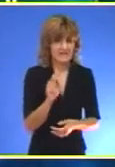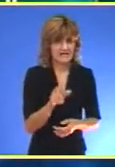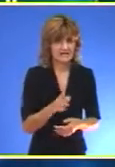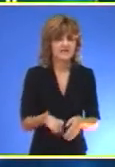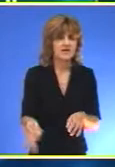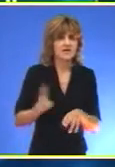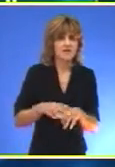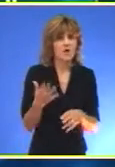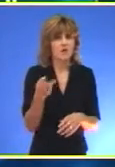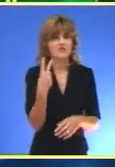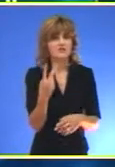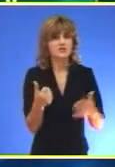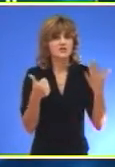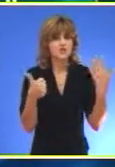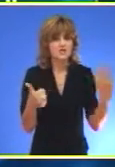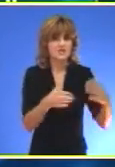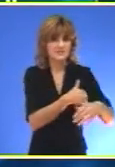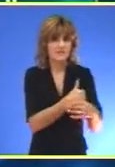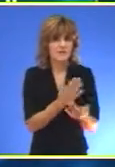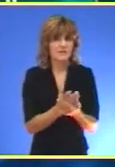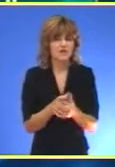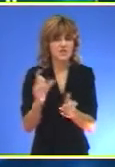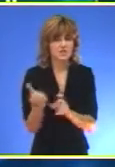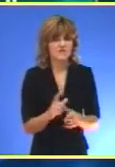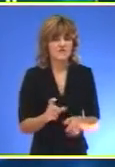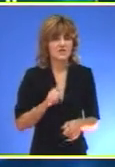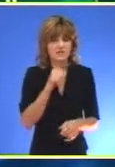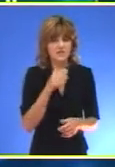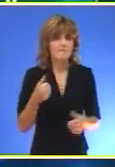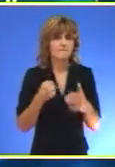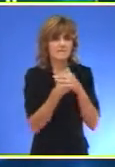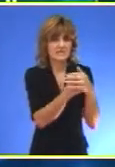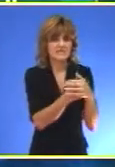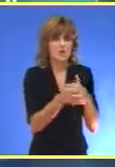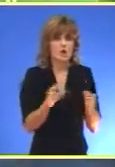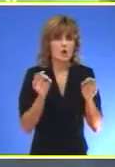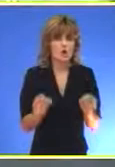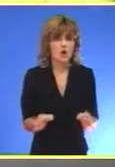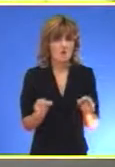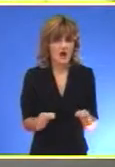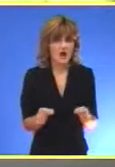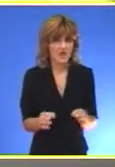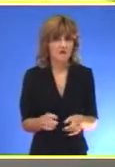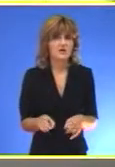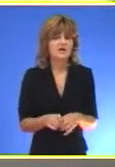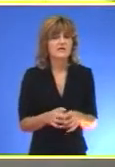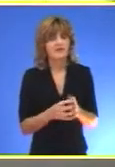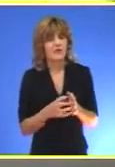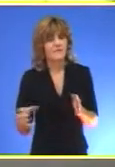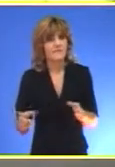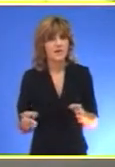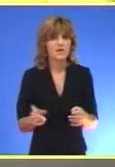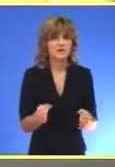maksimalna dnevna oko 26 stepeni Duva će slab jugo istočni veter A pricisak će biti oko normalne Nastavlja se period povoljnih